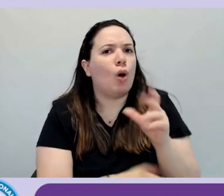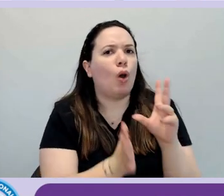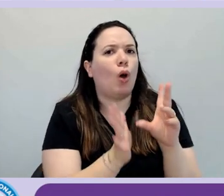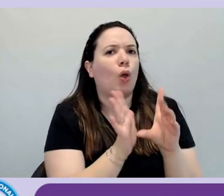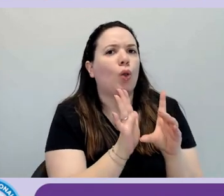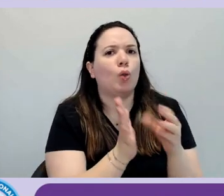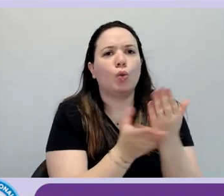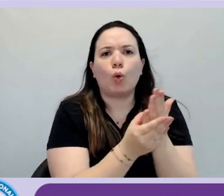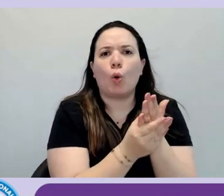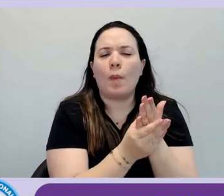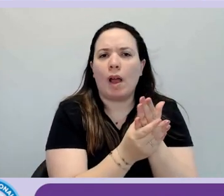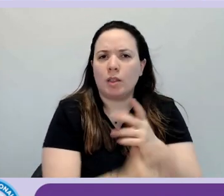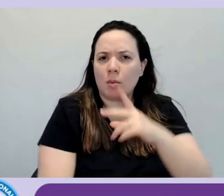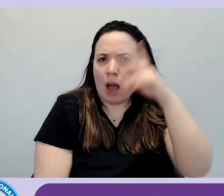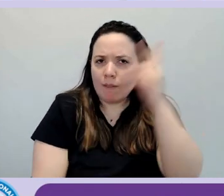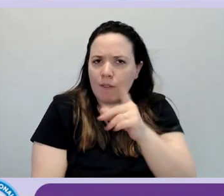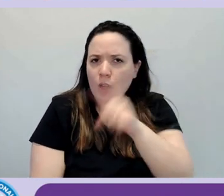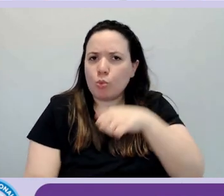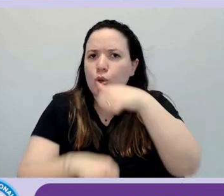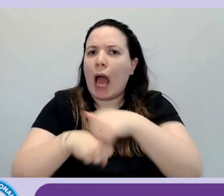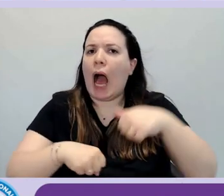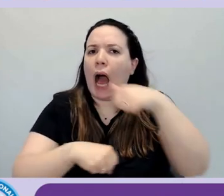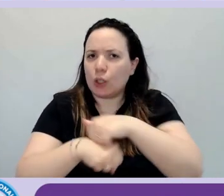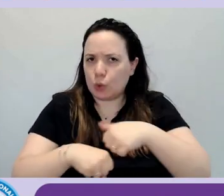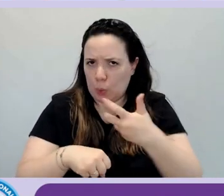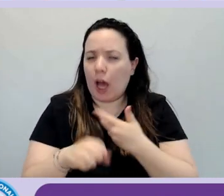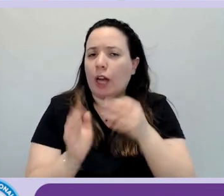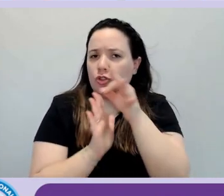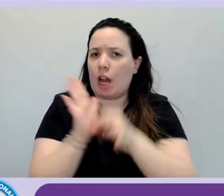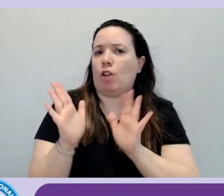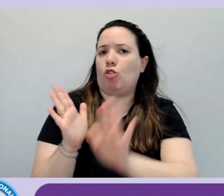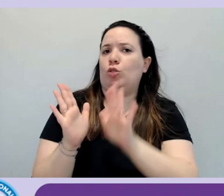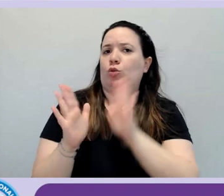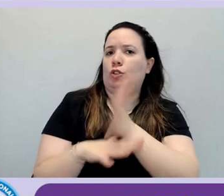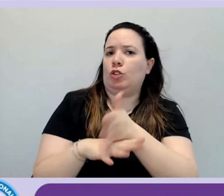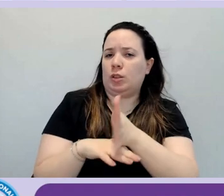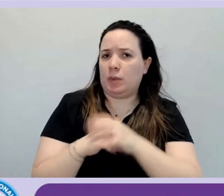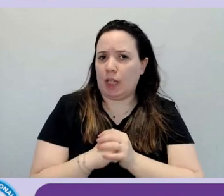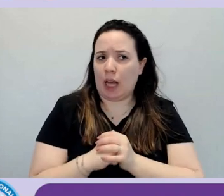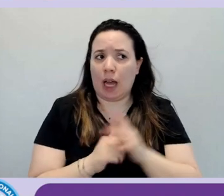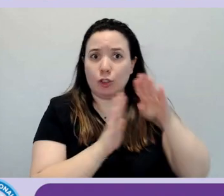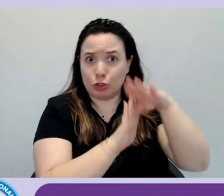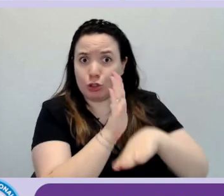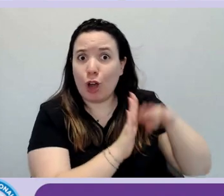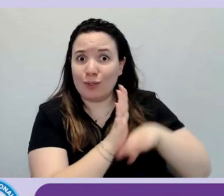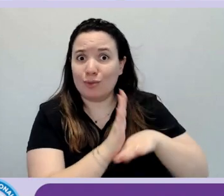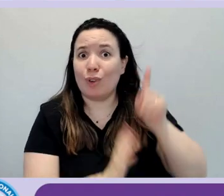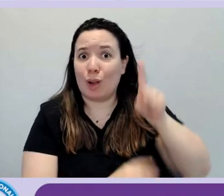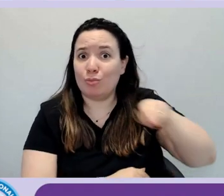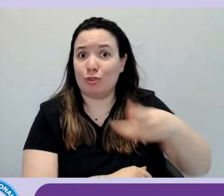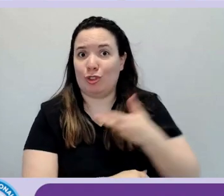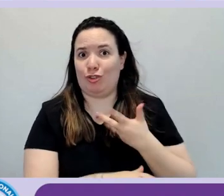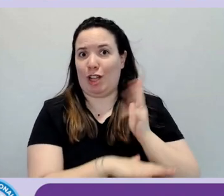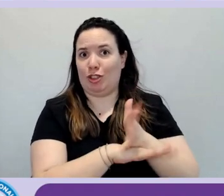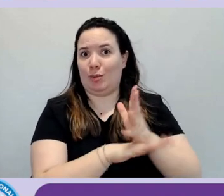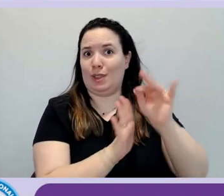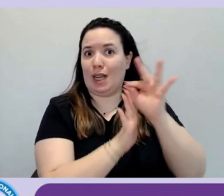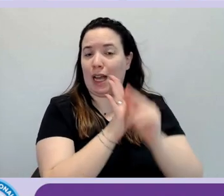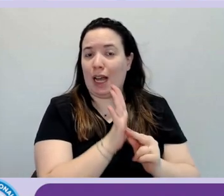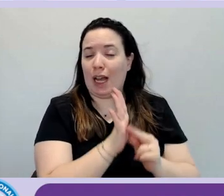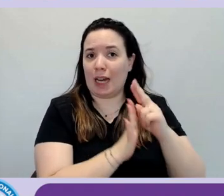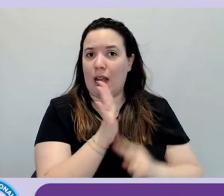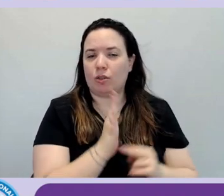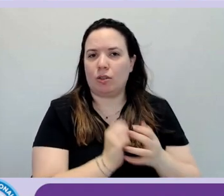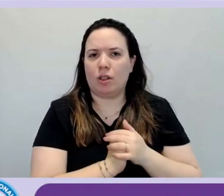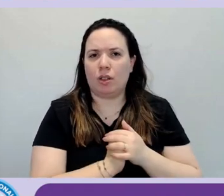ha regole di accessibilità, anche il software ha regole di accessibilità, anche qualsiasi oggetto potenzialmente